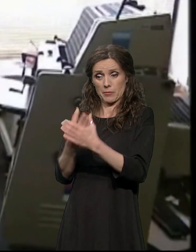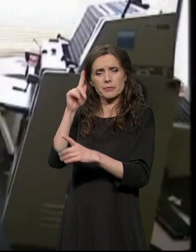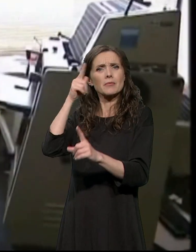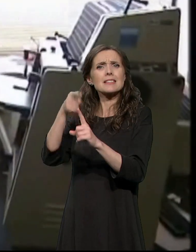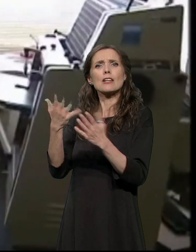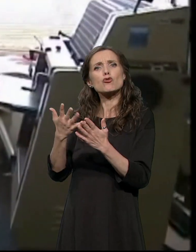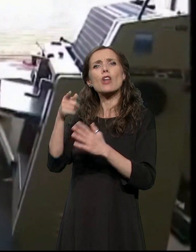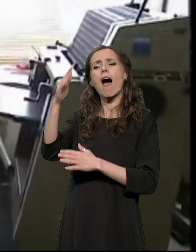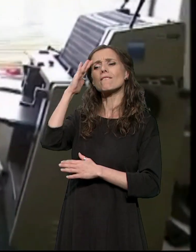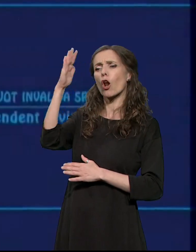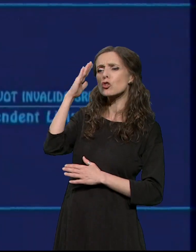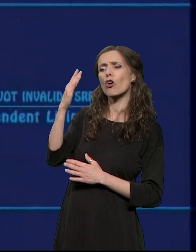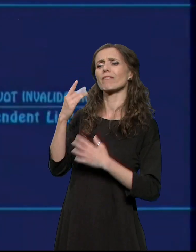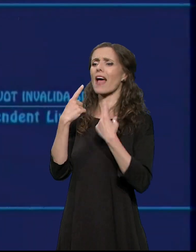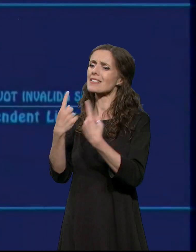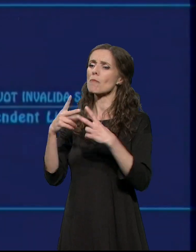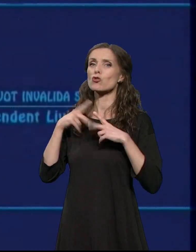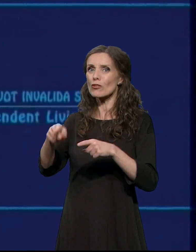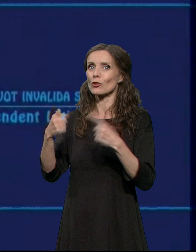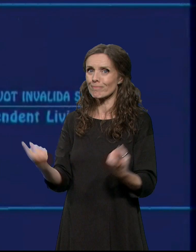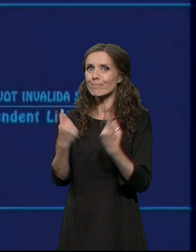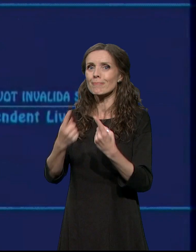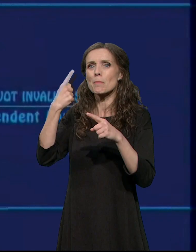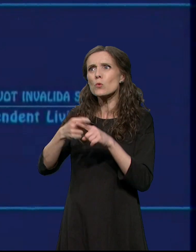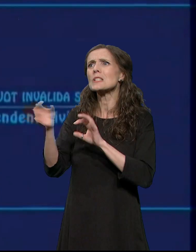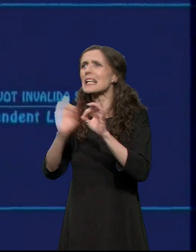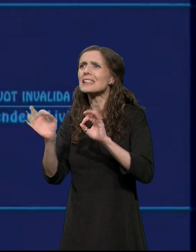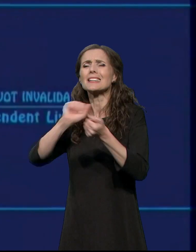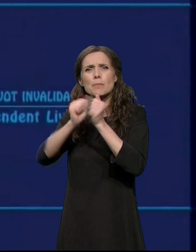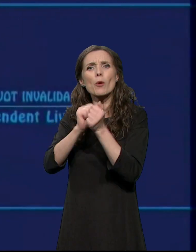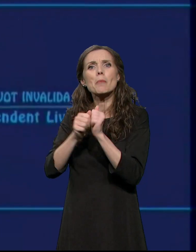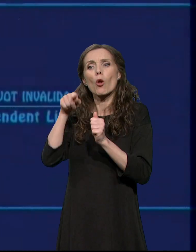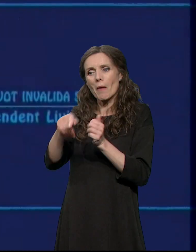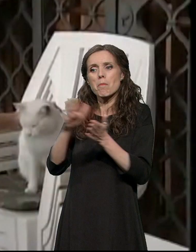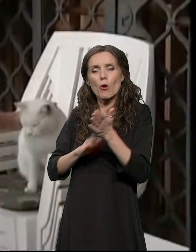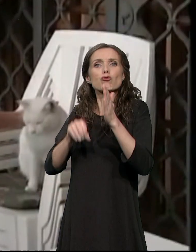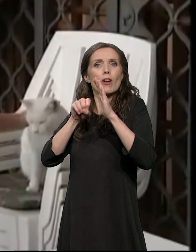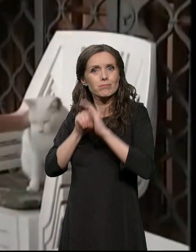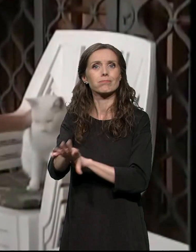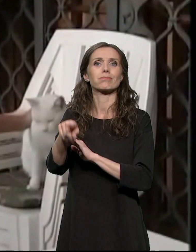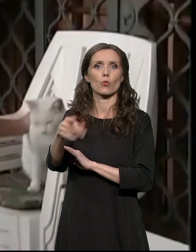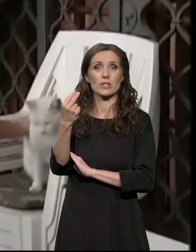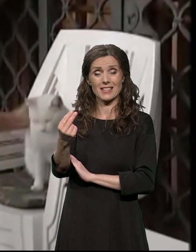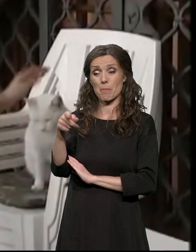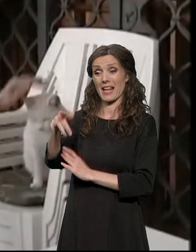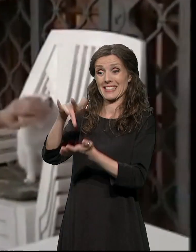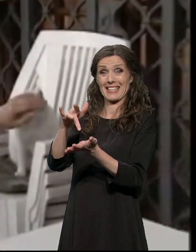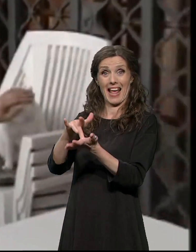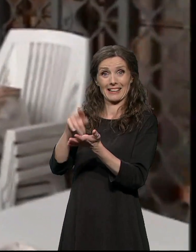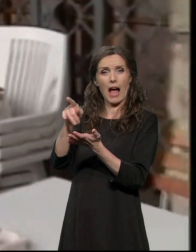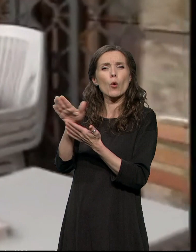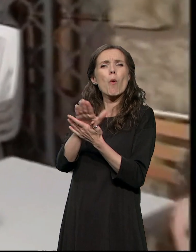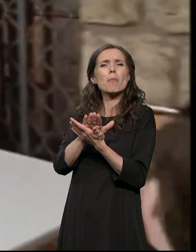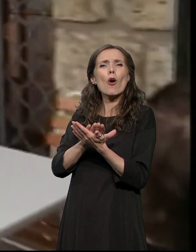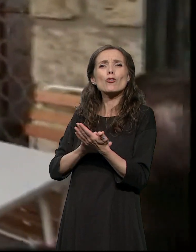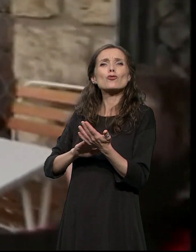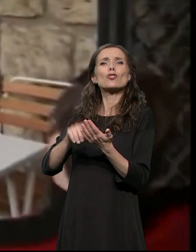filozofiju samostalnog života i radi na stvaranju uslova za njenu primjenu u Srbiji. Centar je s pomoć donatora. Prvi put